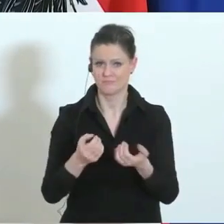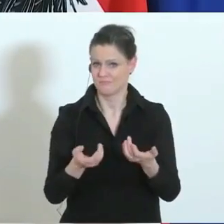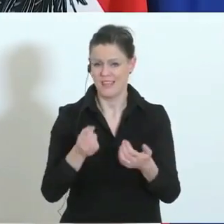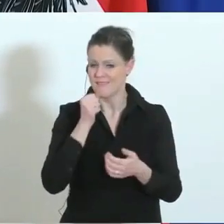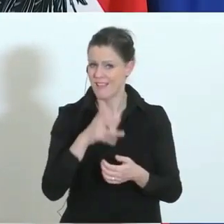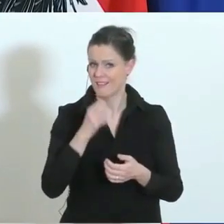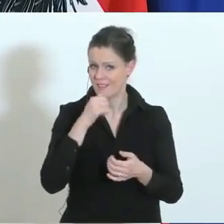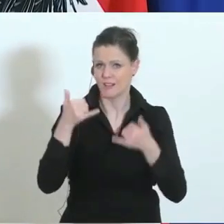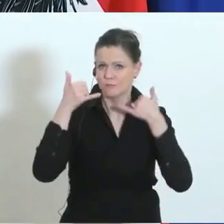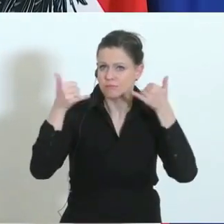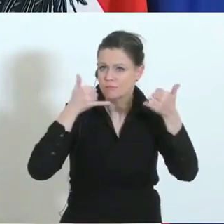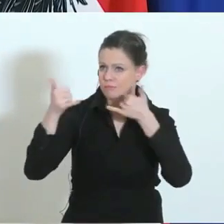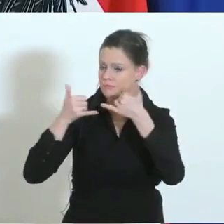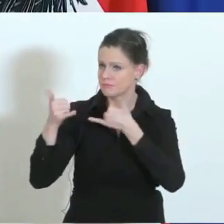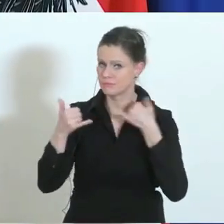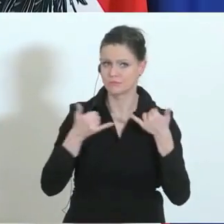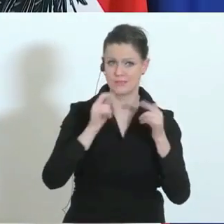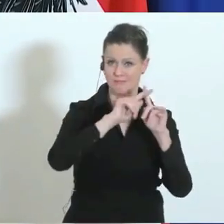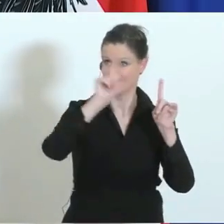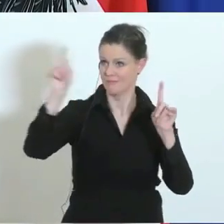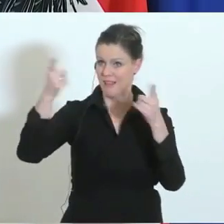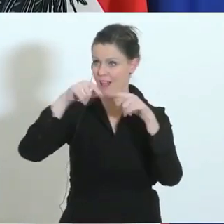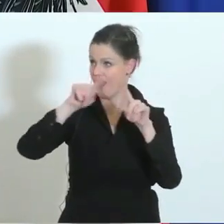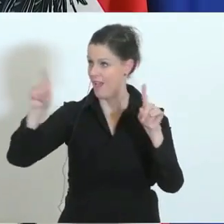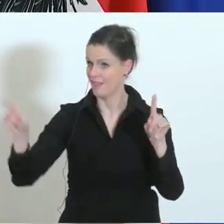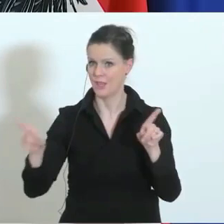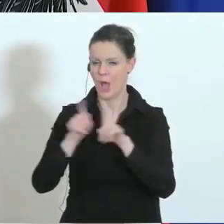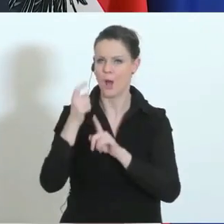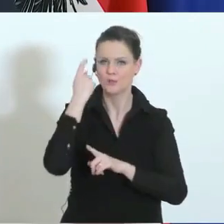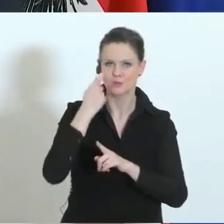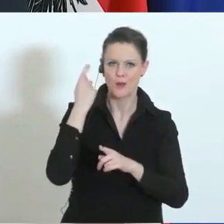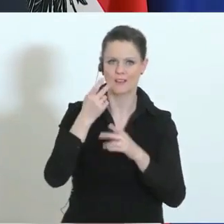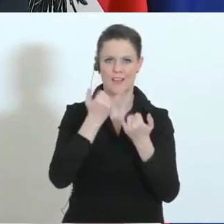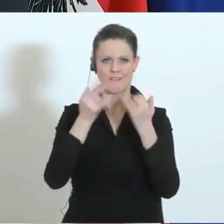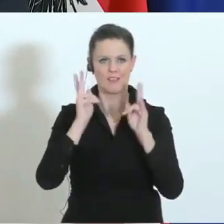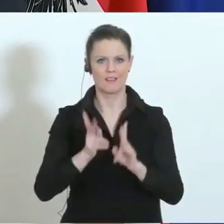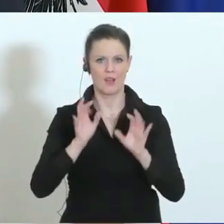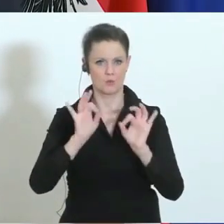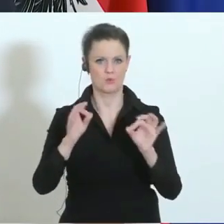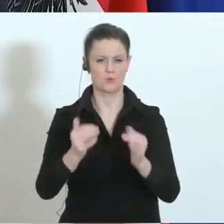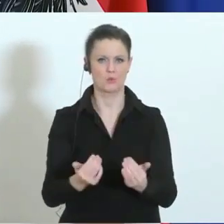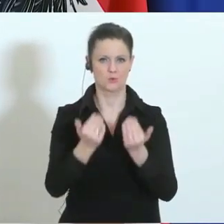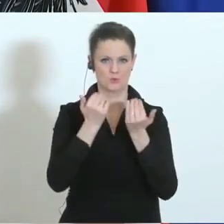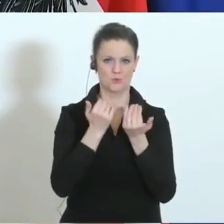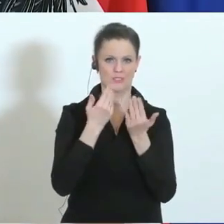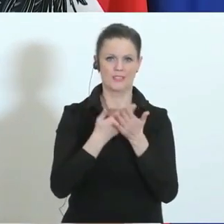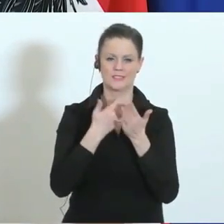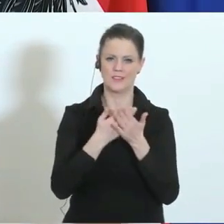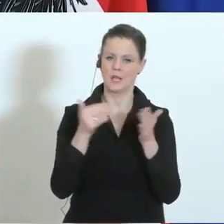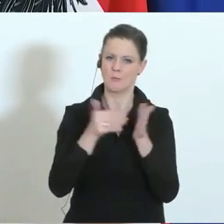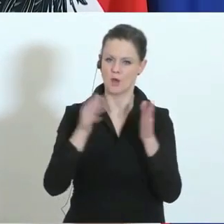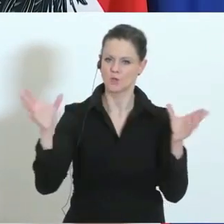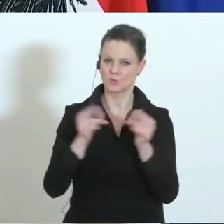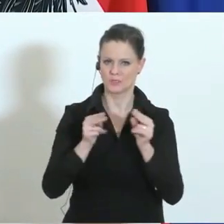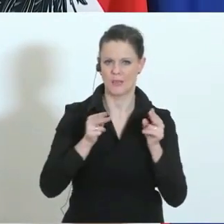Tag, weil natürlich die Länder sich auch permanent Sorgen machen, wie sie sich bestmöglich schützen können. Und um da immer einen gemeinsamen Weg zu finden,